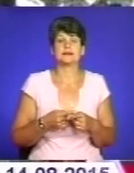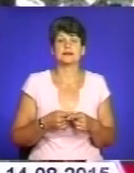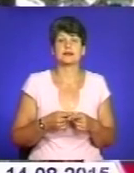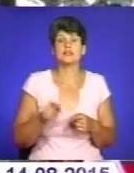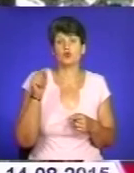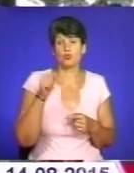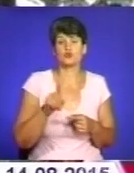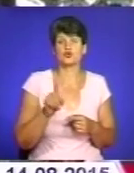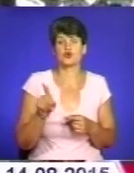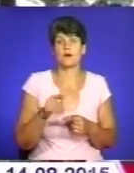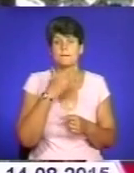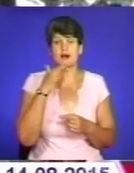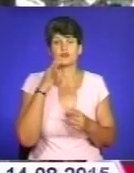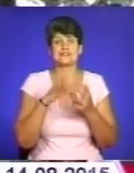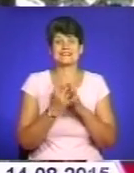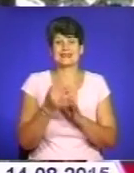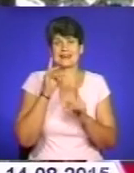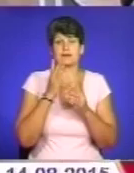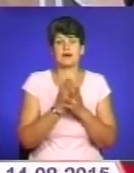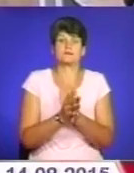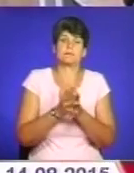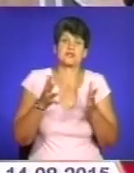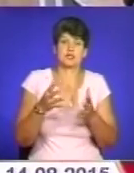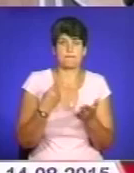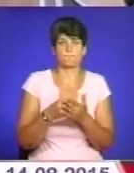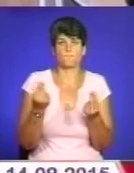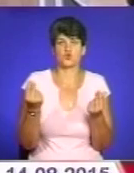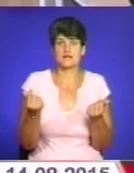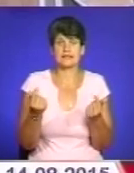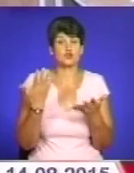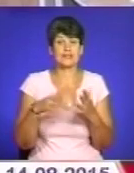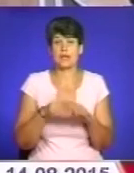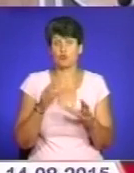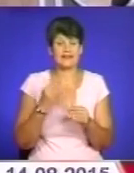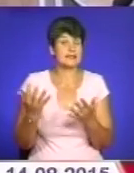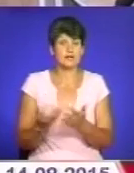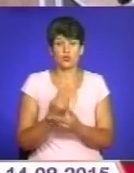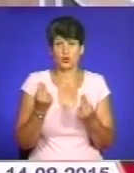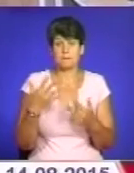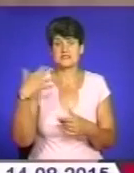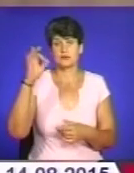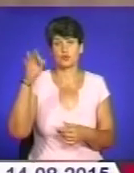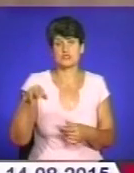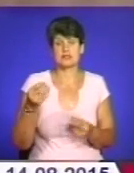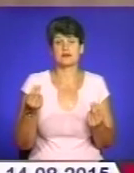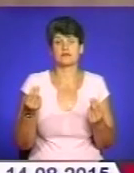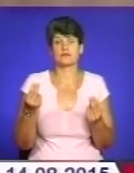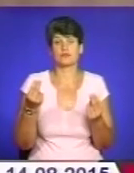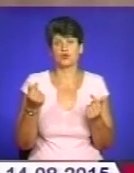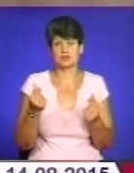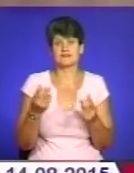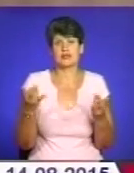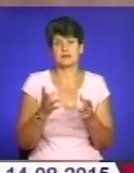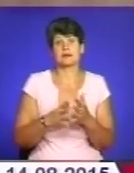інформацією, що багато сільських рад мають перевиконання бюджету. Якщо депутати не віднайдуть коштів, 50% вартості таки доведеться